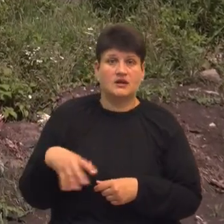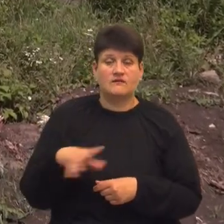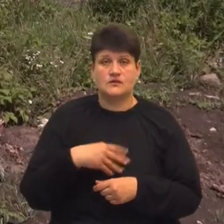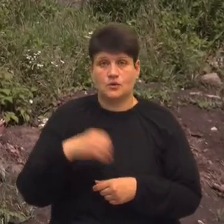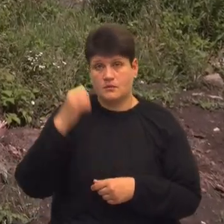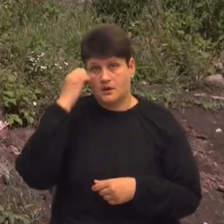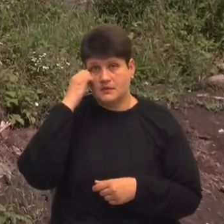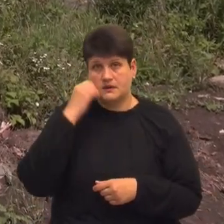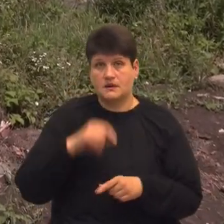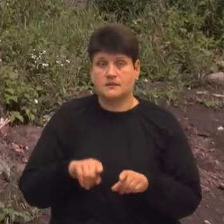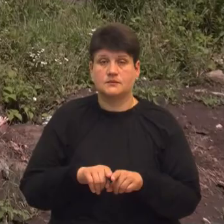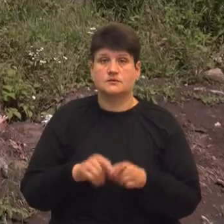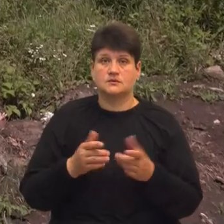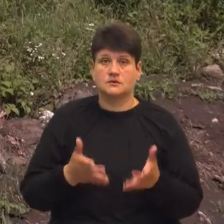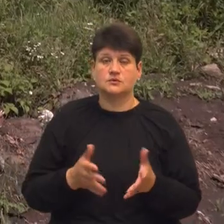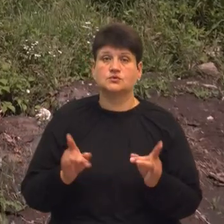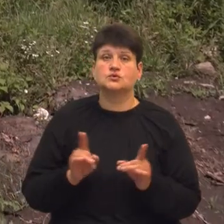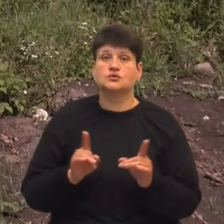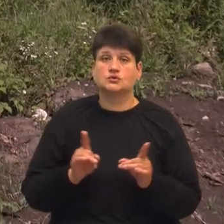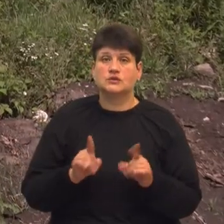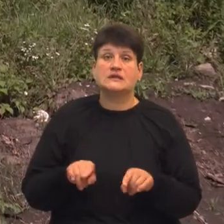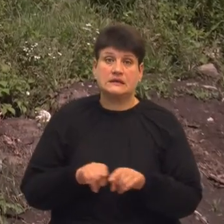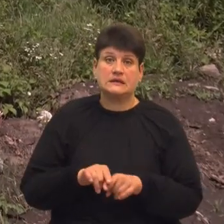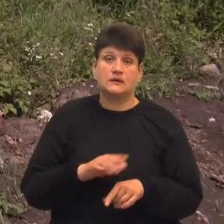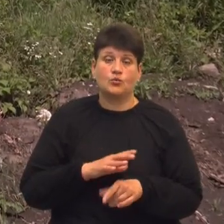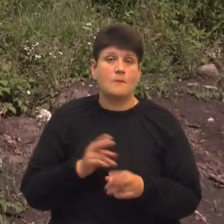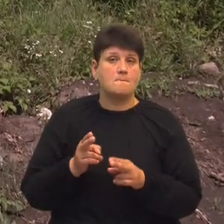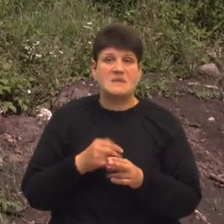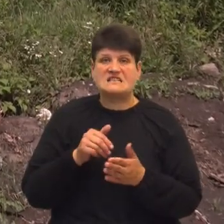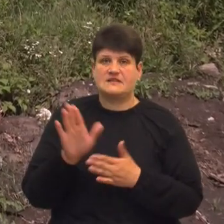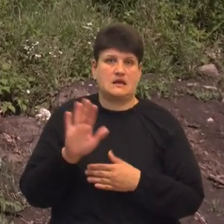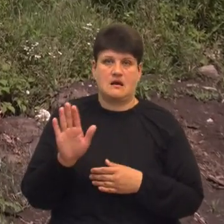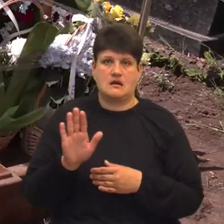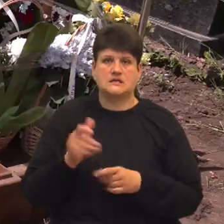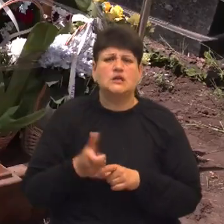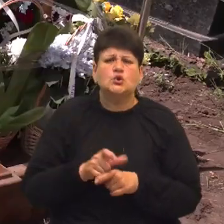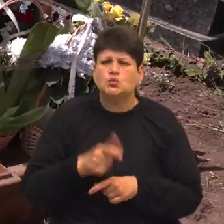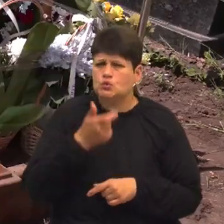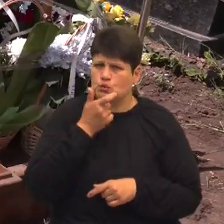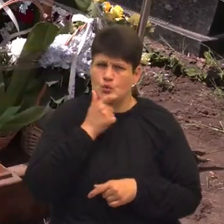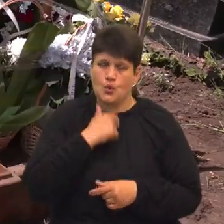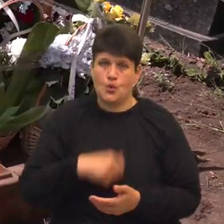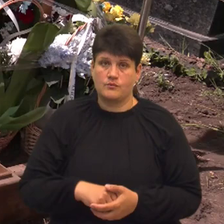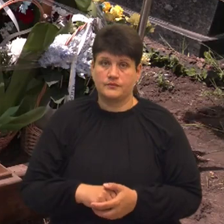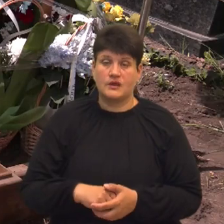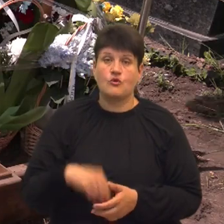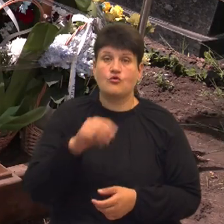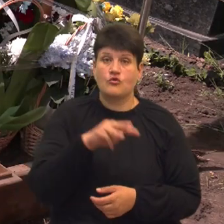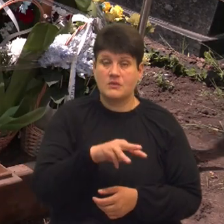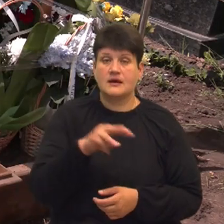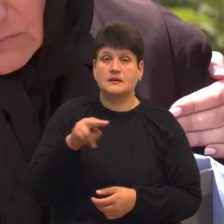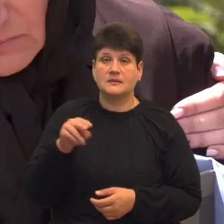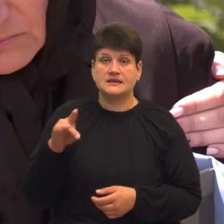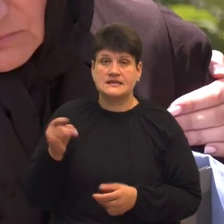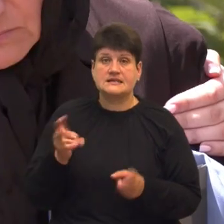'ятаємо, що такий був безвідказний і дуже скромний. У Михайла Петрищина залишилася